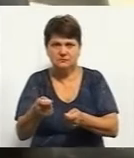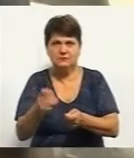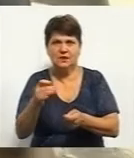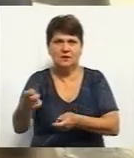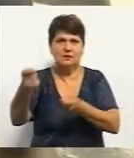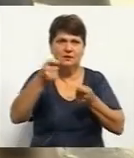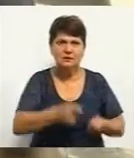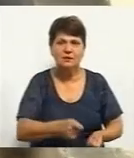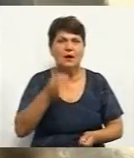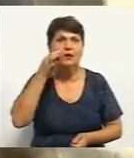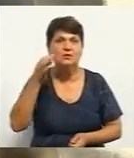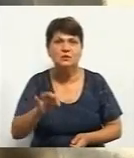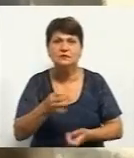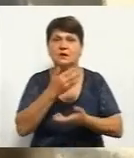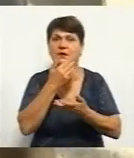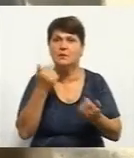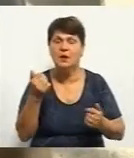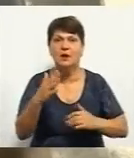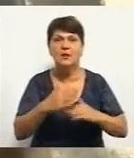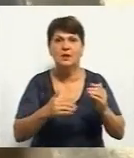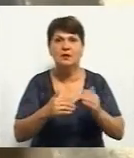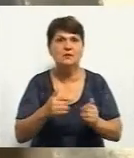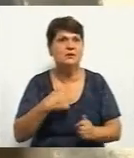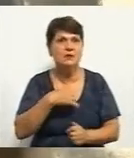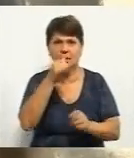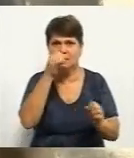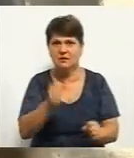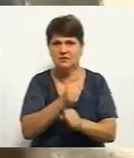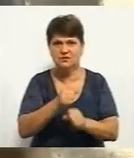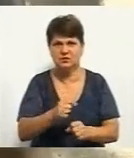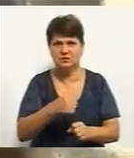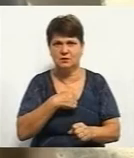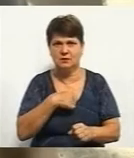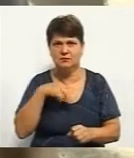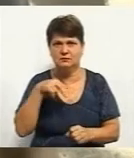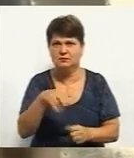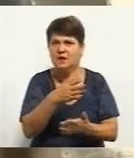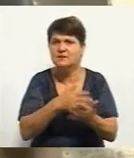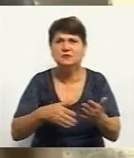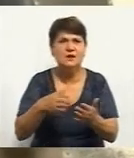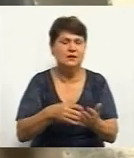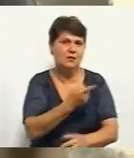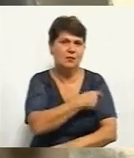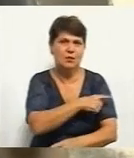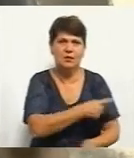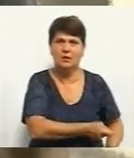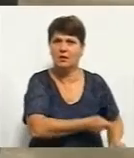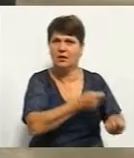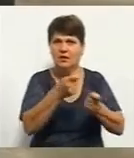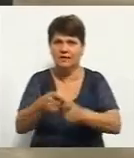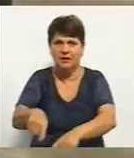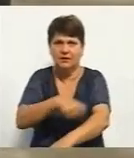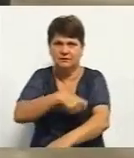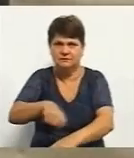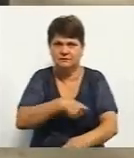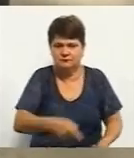ніякого досвіду не мали. Фактично я був зовсім нетранспортабельний. Взагалі з лікарні привезли на рядні, заносили